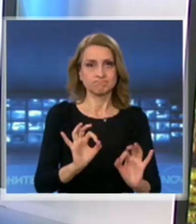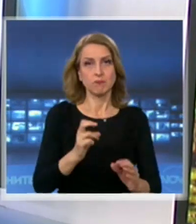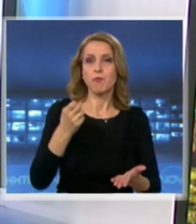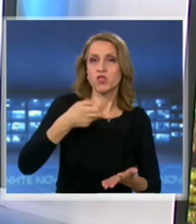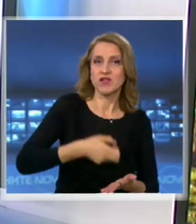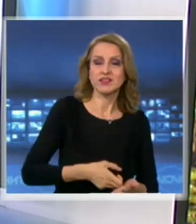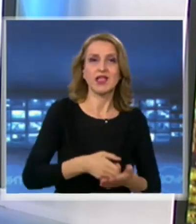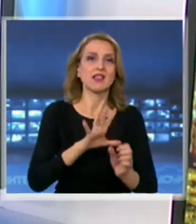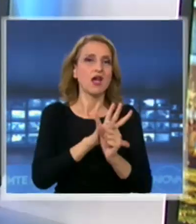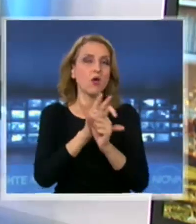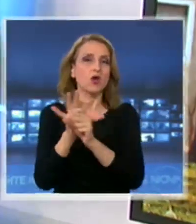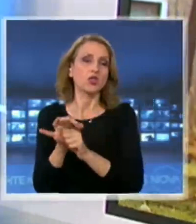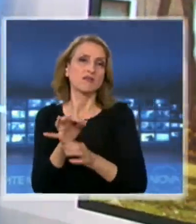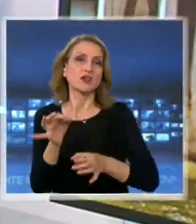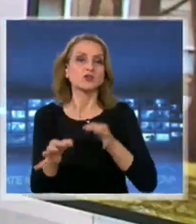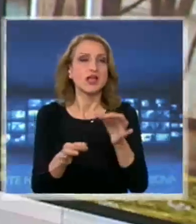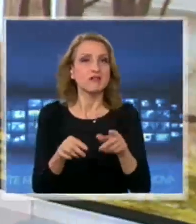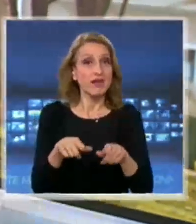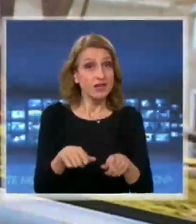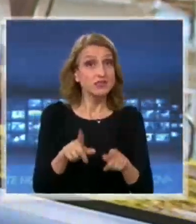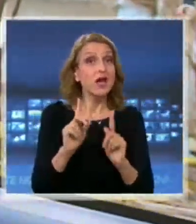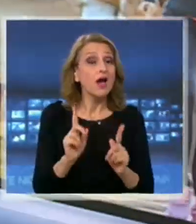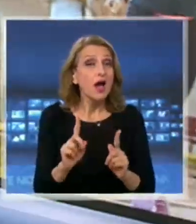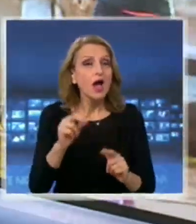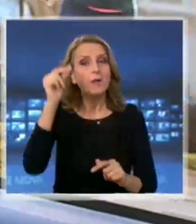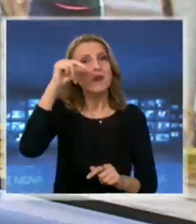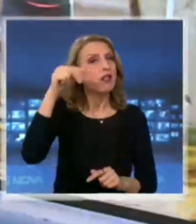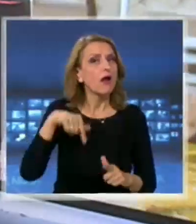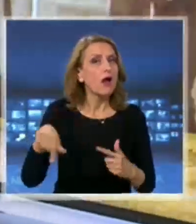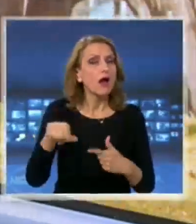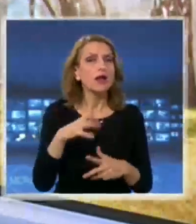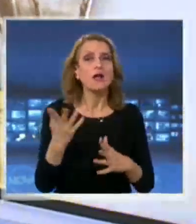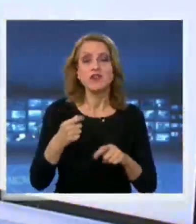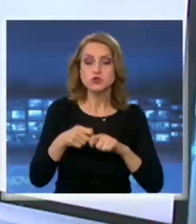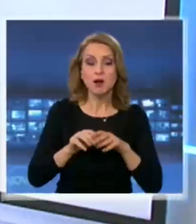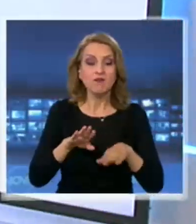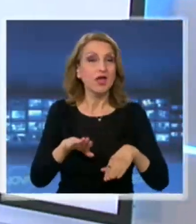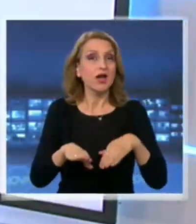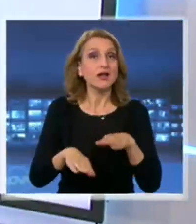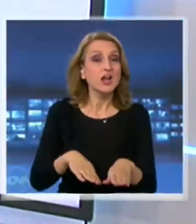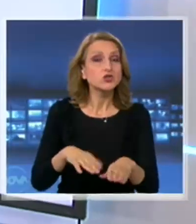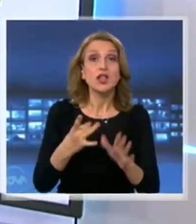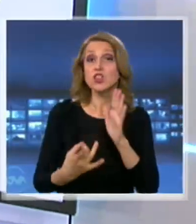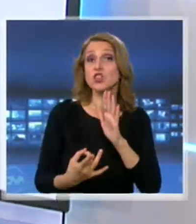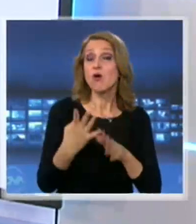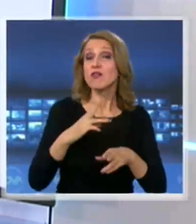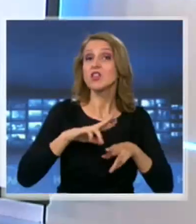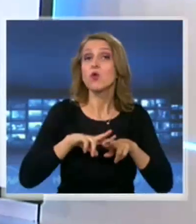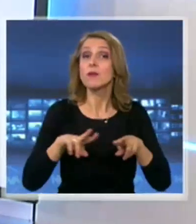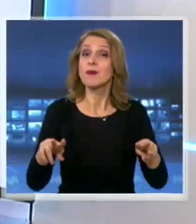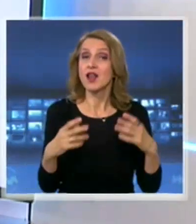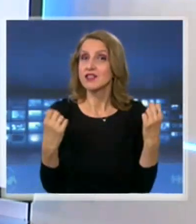коронавирусна инфекция. А България прави крачка към новия нормален живот. От днес вече са позволени